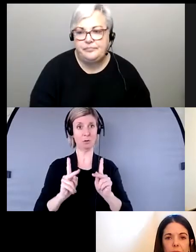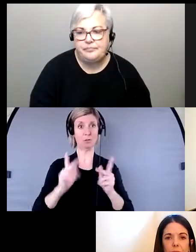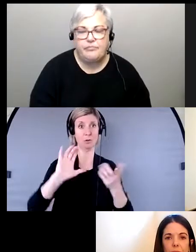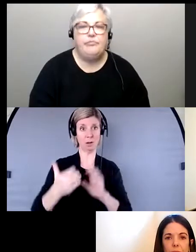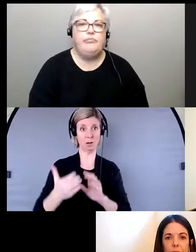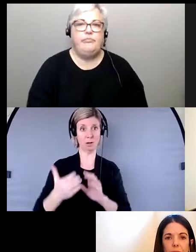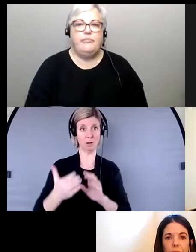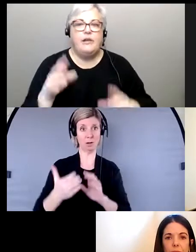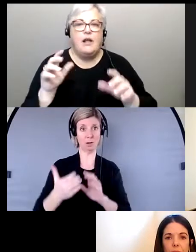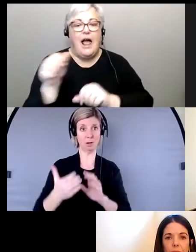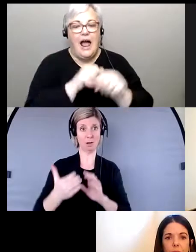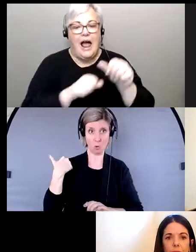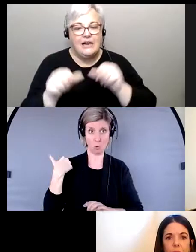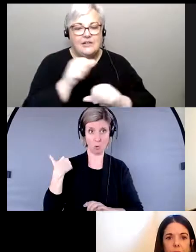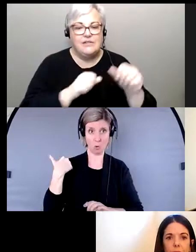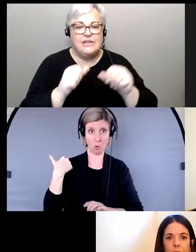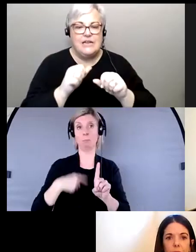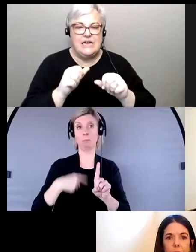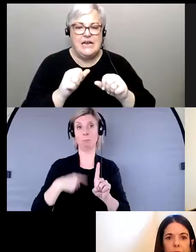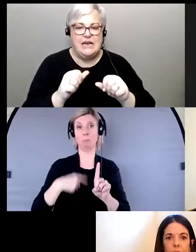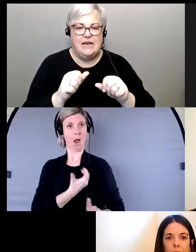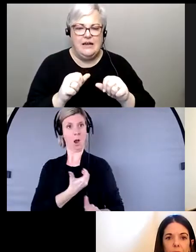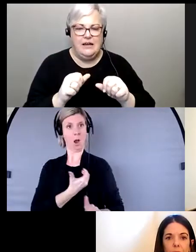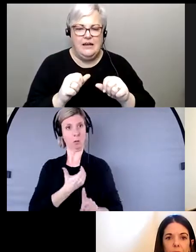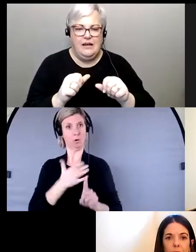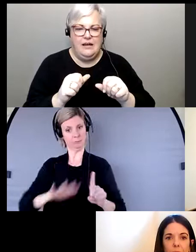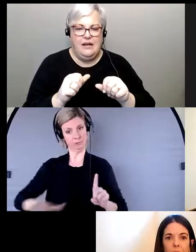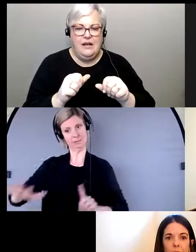commerciale est également plus élevée qu'elle ne l'était avant l'inondation en 2013.